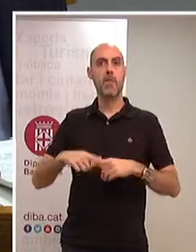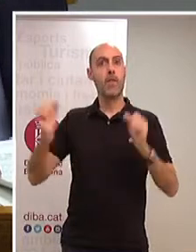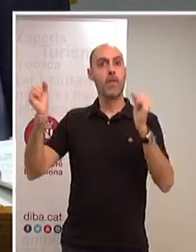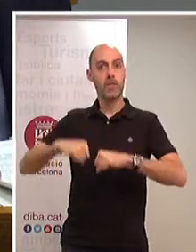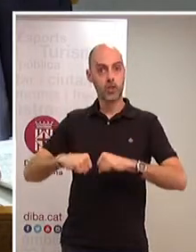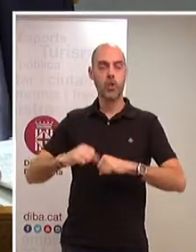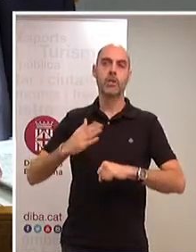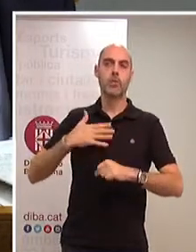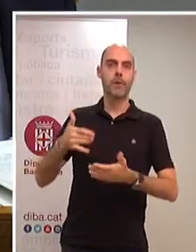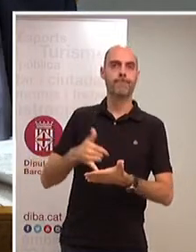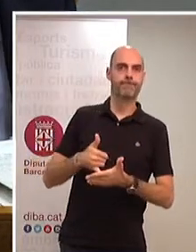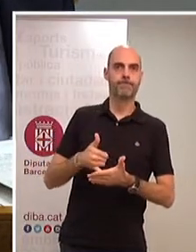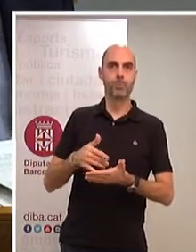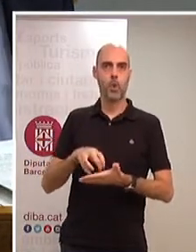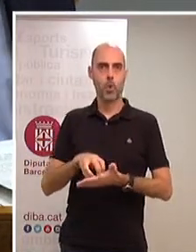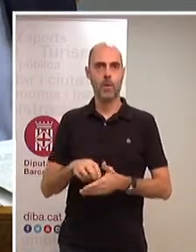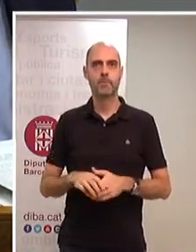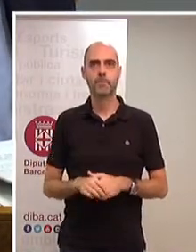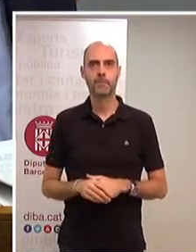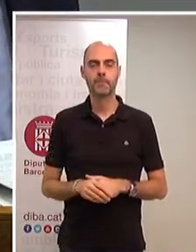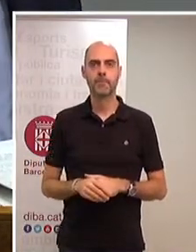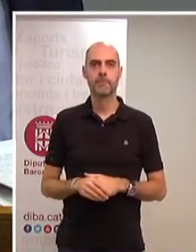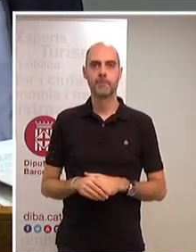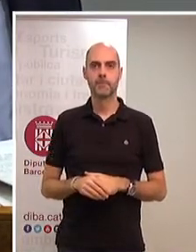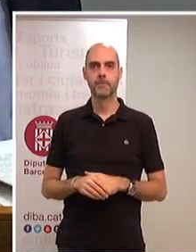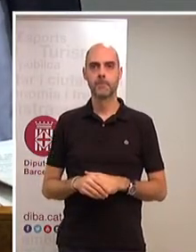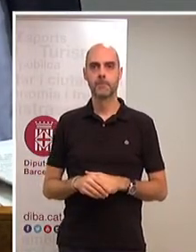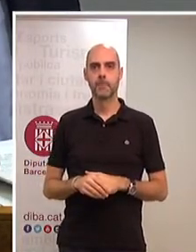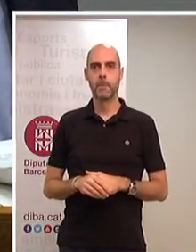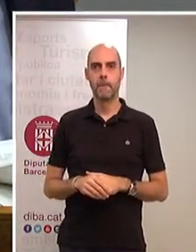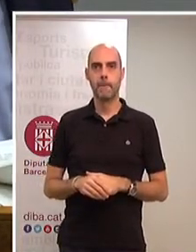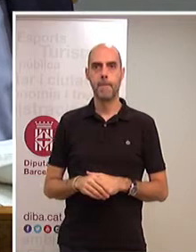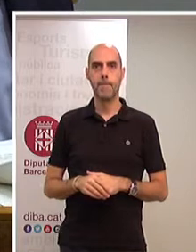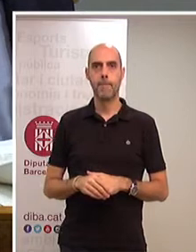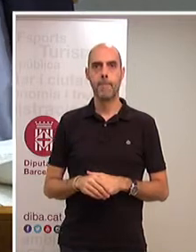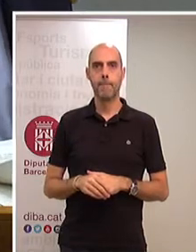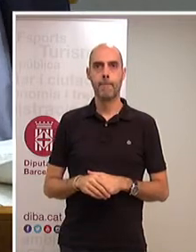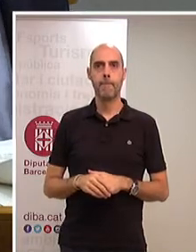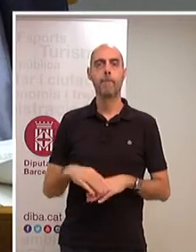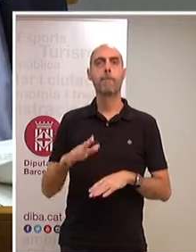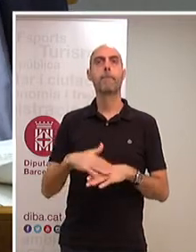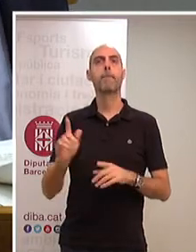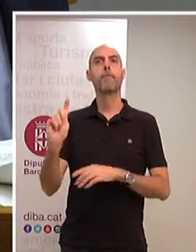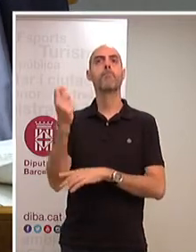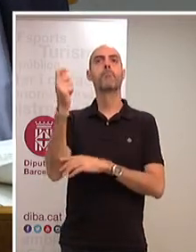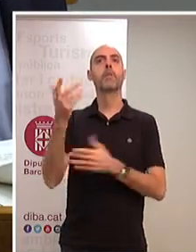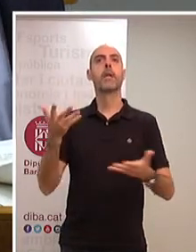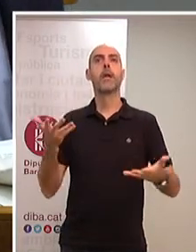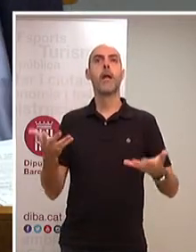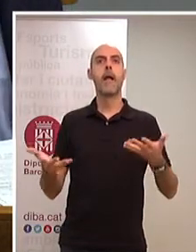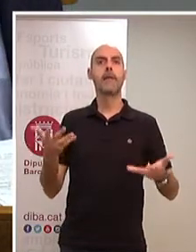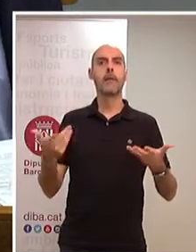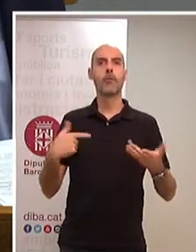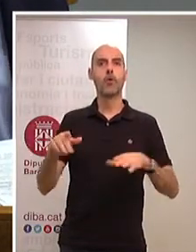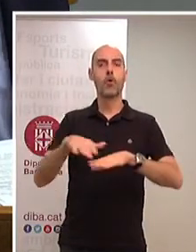podria quedar amb entrèdit. Dit això, per arribar a l'equilibri d'una administració es necessita que hi